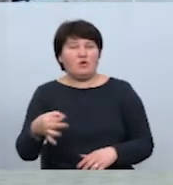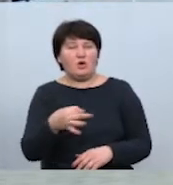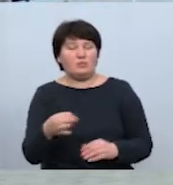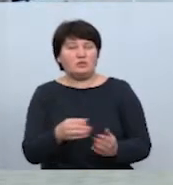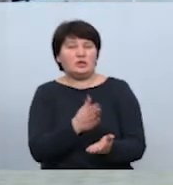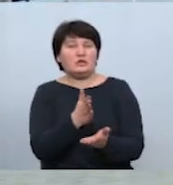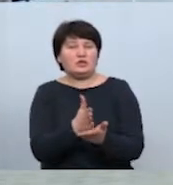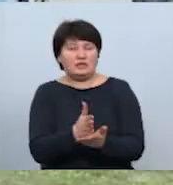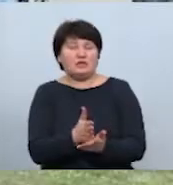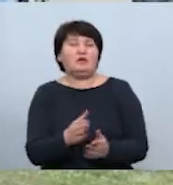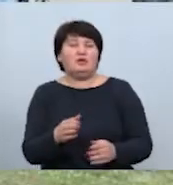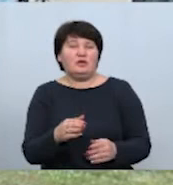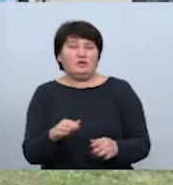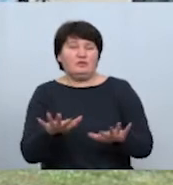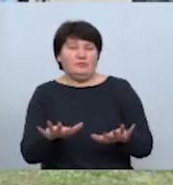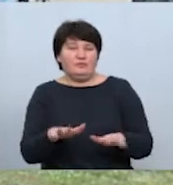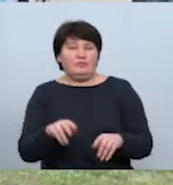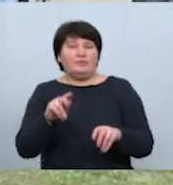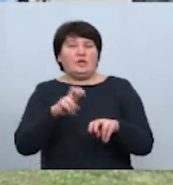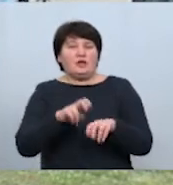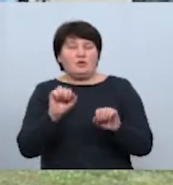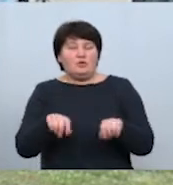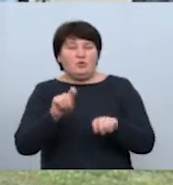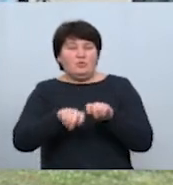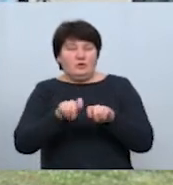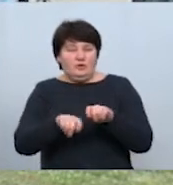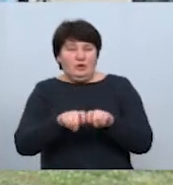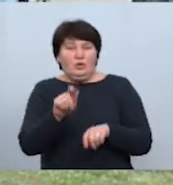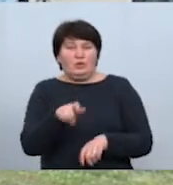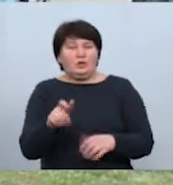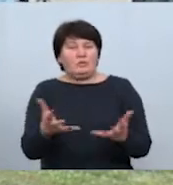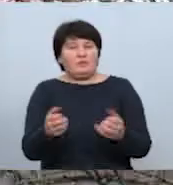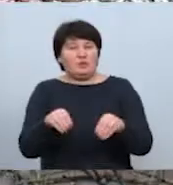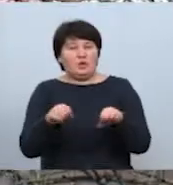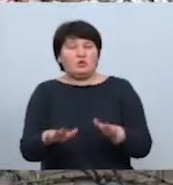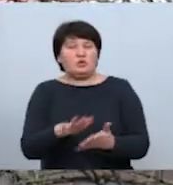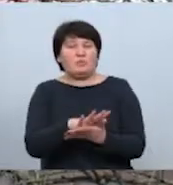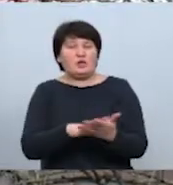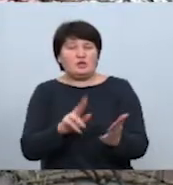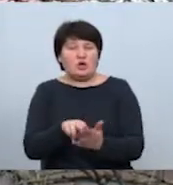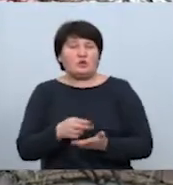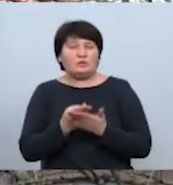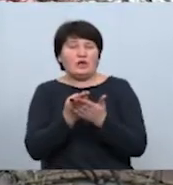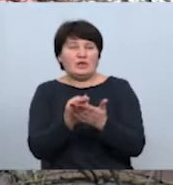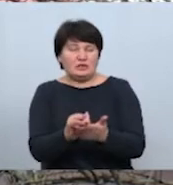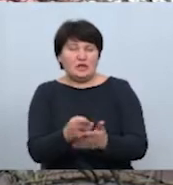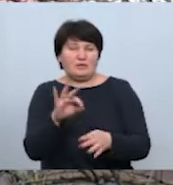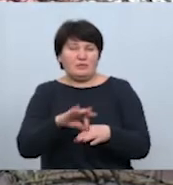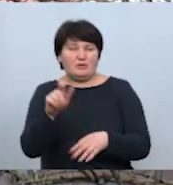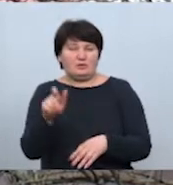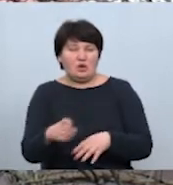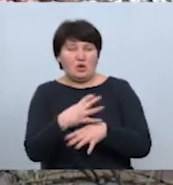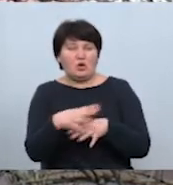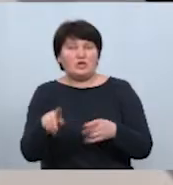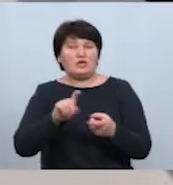пунктах лікарі зможуть проводити первинний огляд людей та приймати рішення щодо подальшої госпіталізації пацієнтів з COVID-19